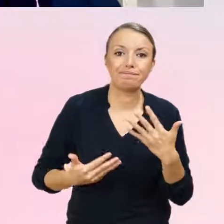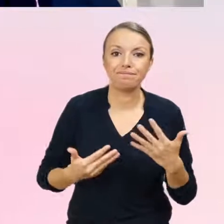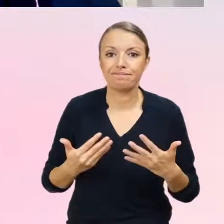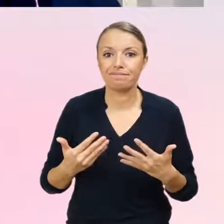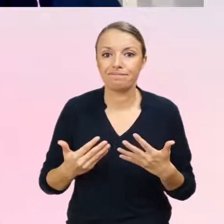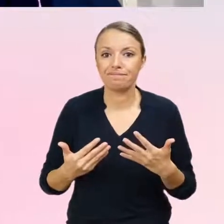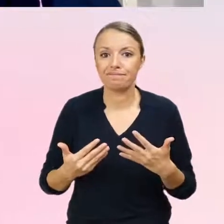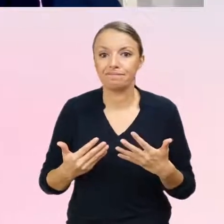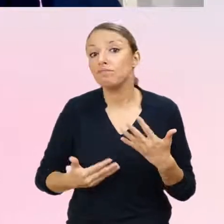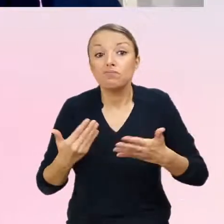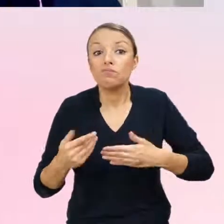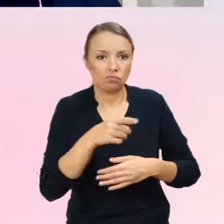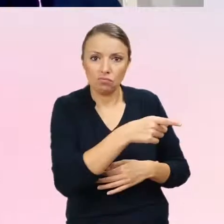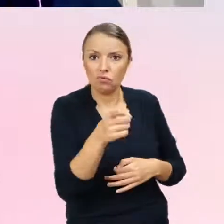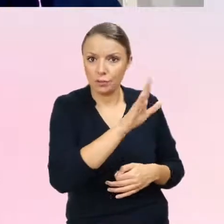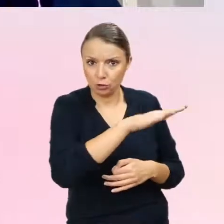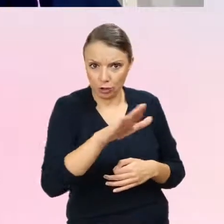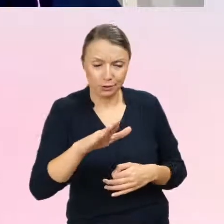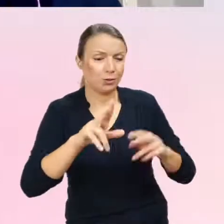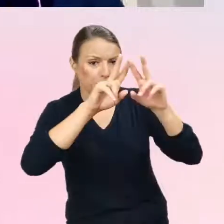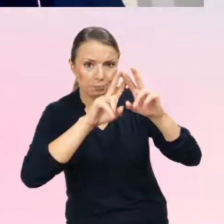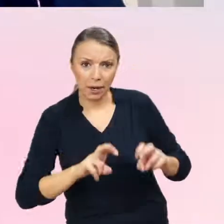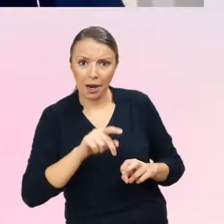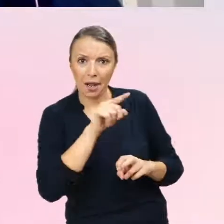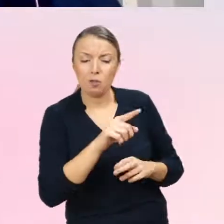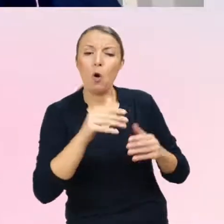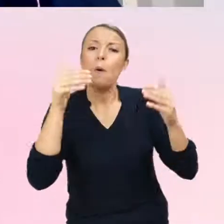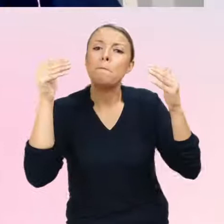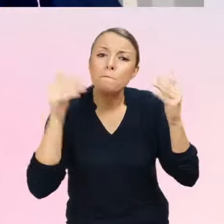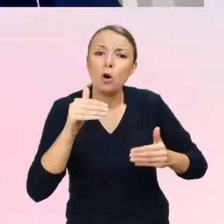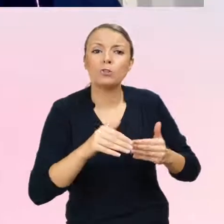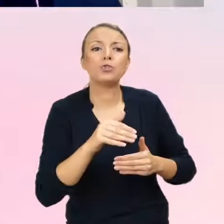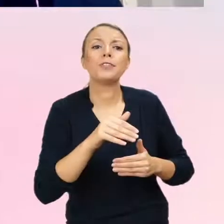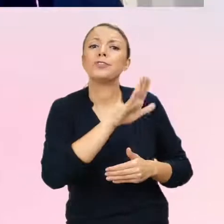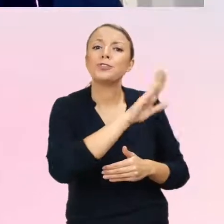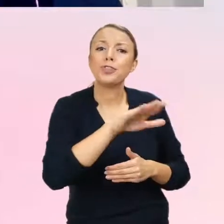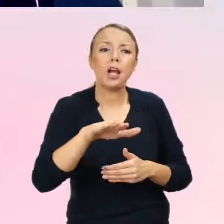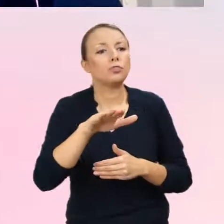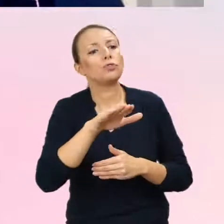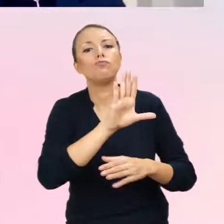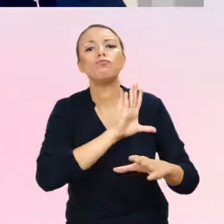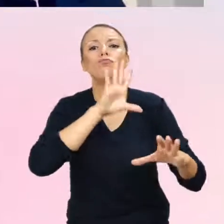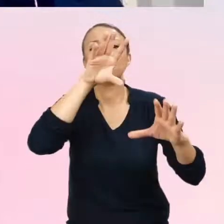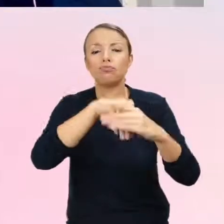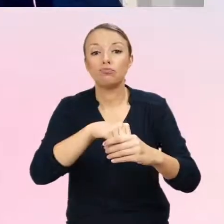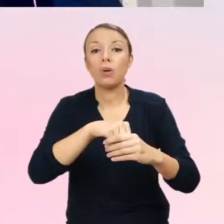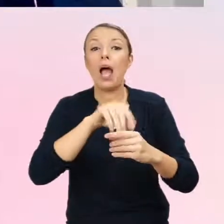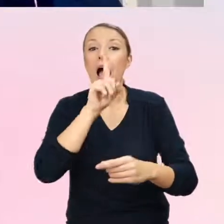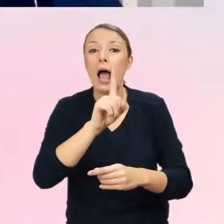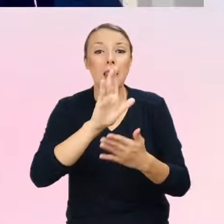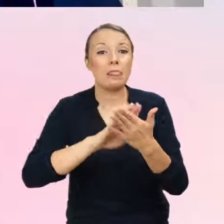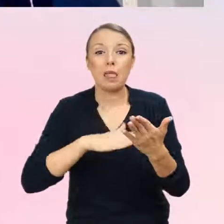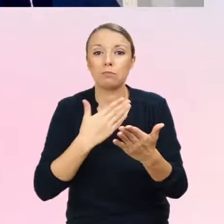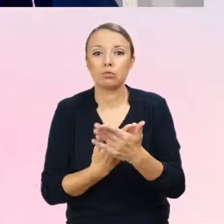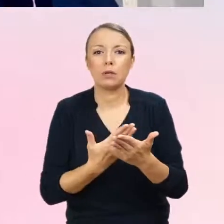one mogły być zakwalifikowane do tego badania, na przykład na podstawie niewystarczającej